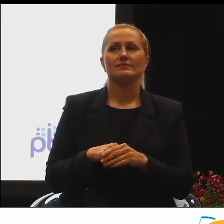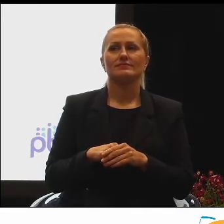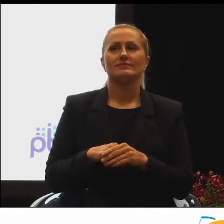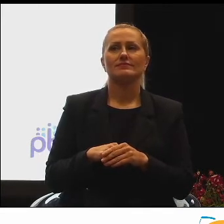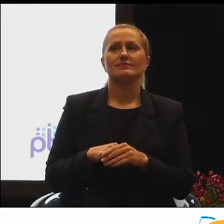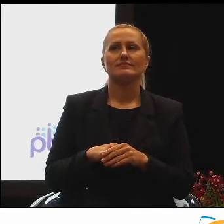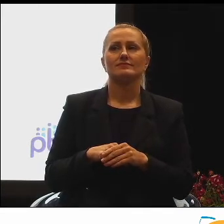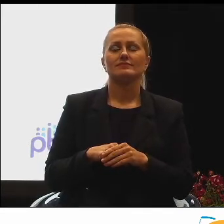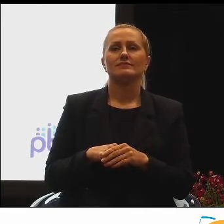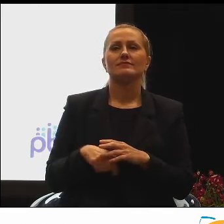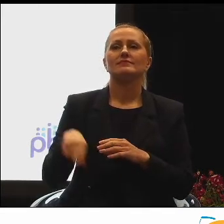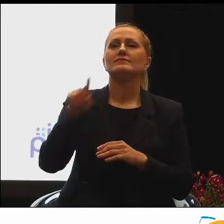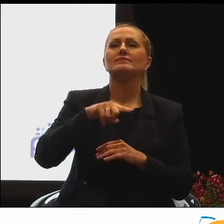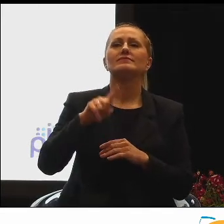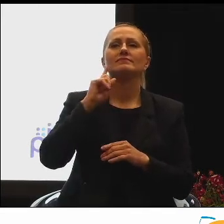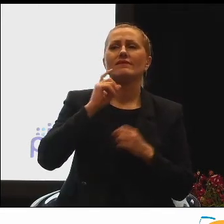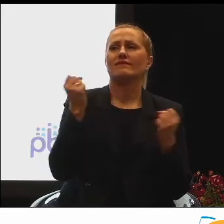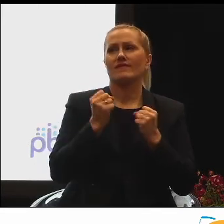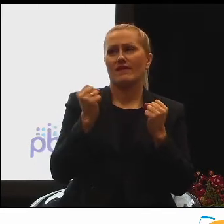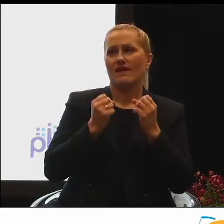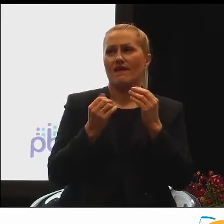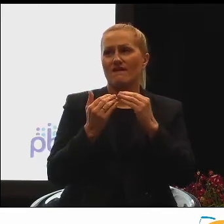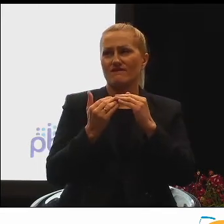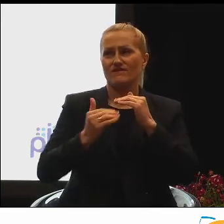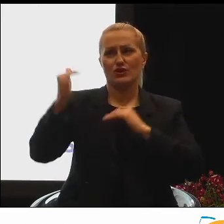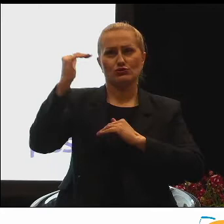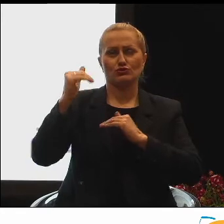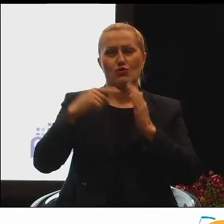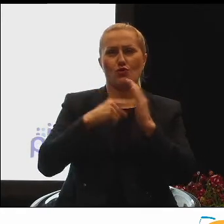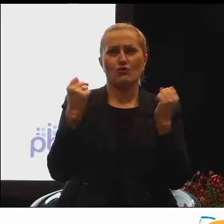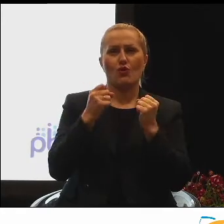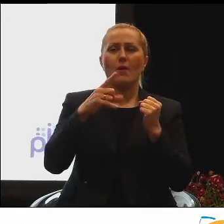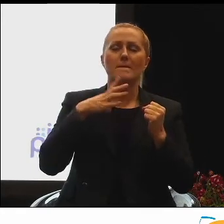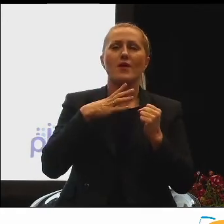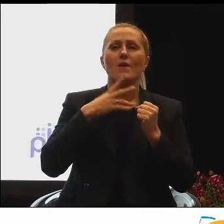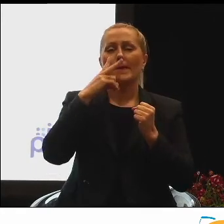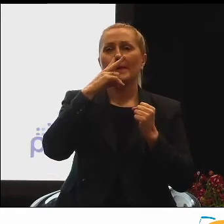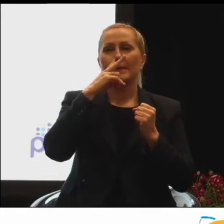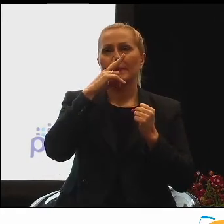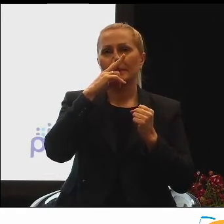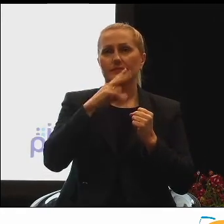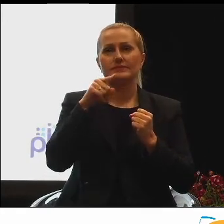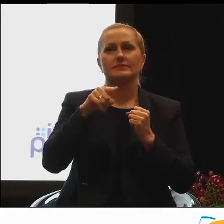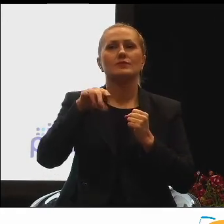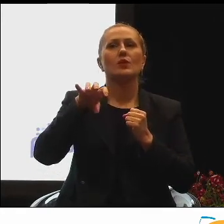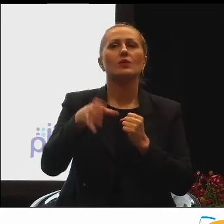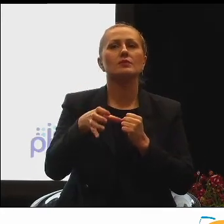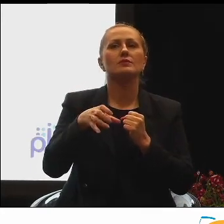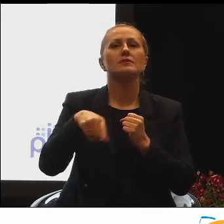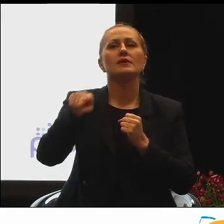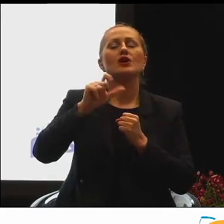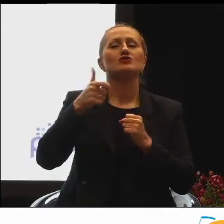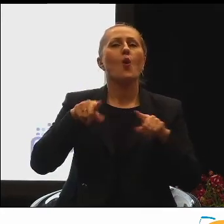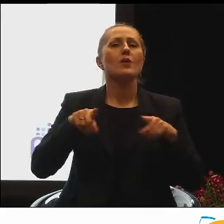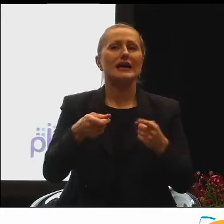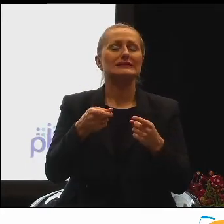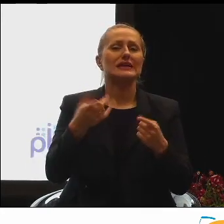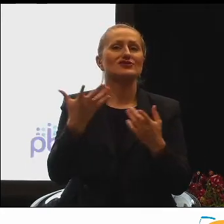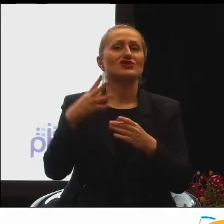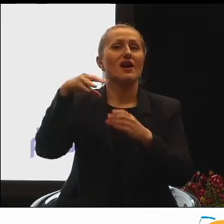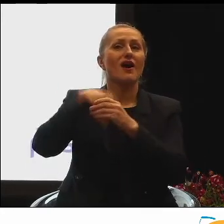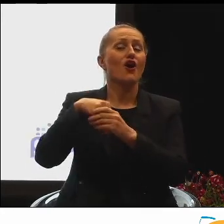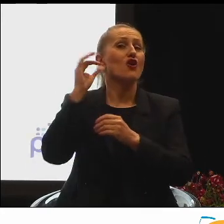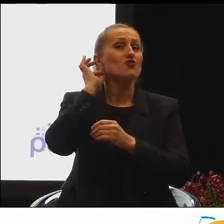Dość można powiedzieć wysoko w tej grupie kształtuje się grupa organizacji, której